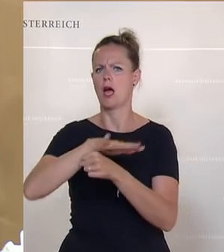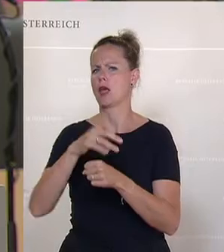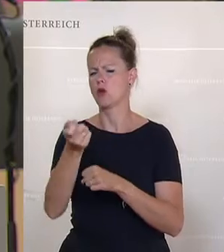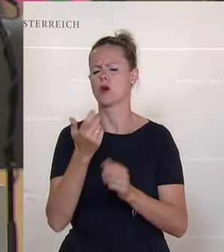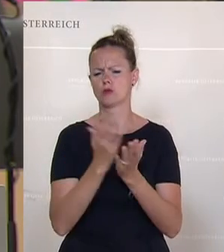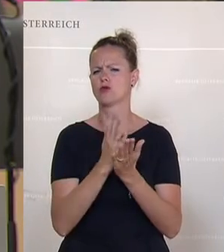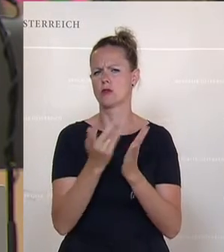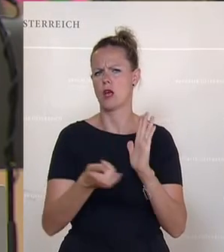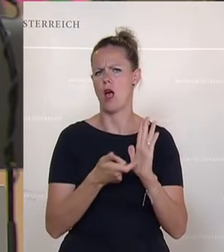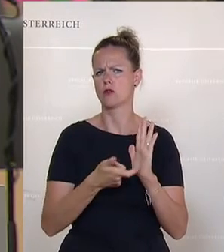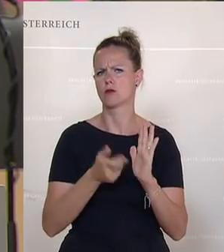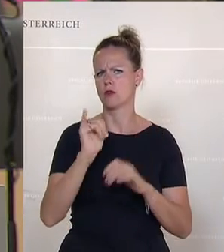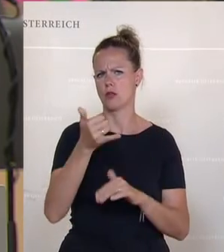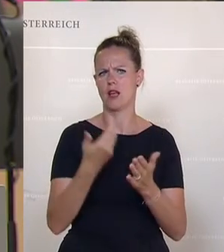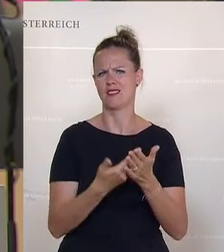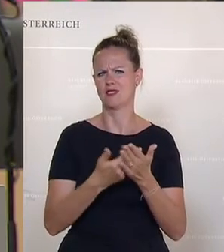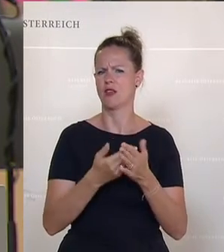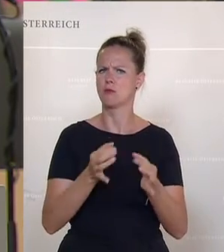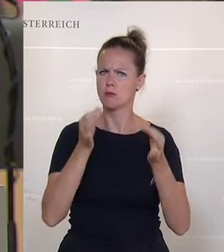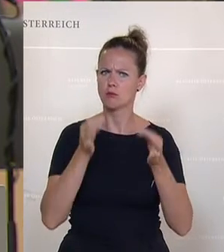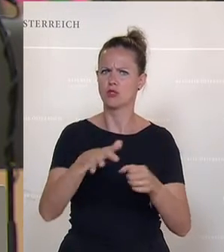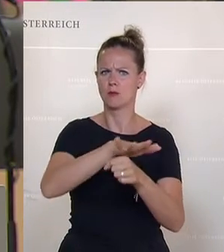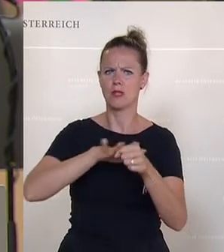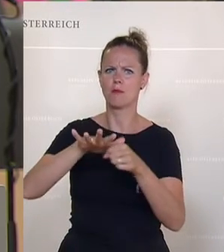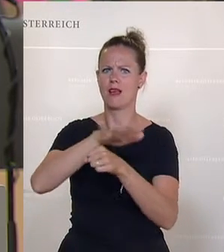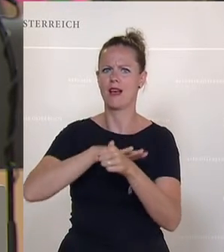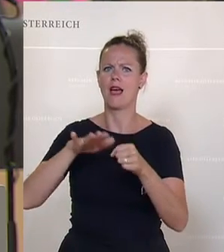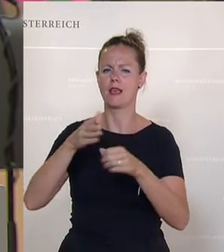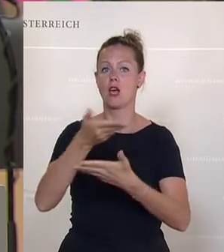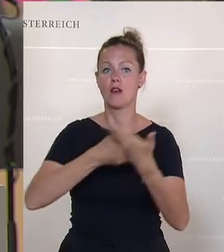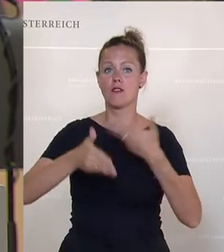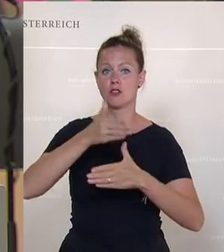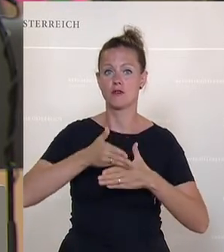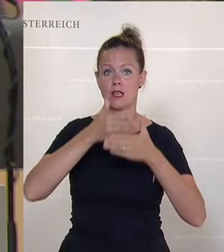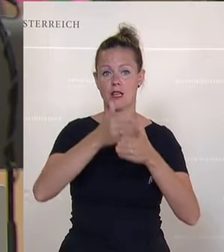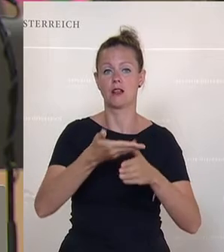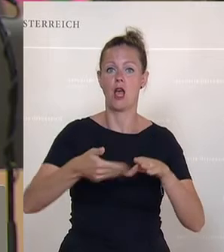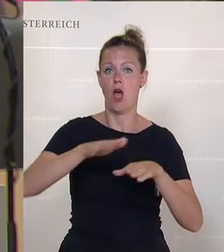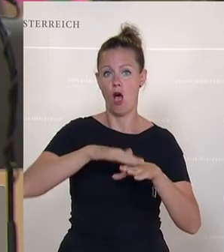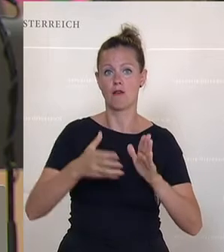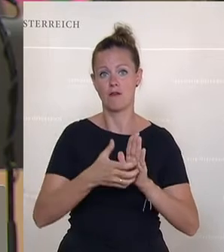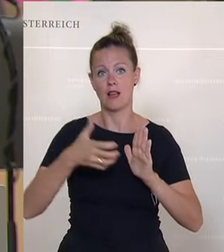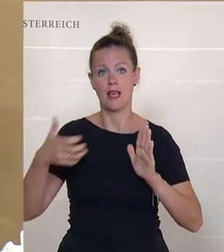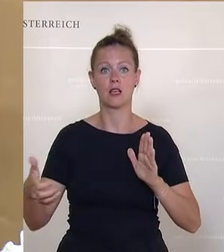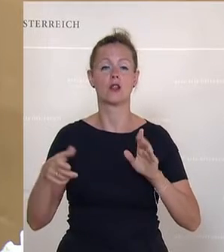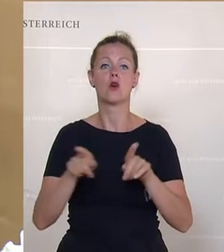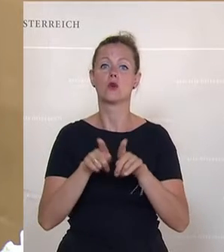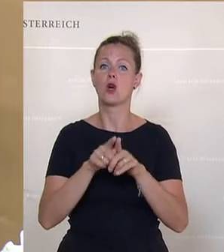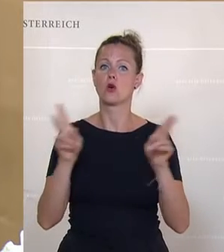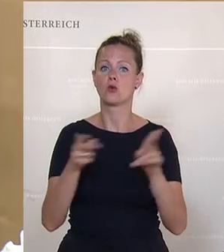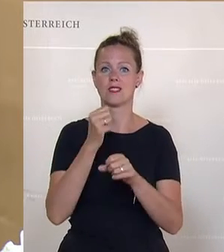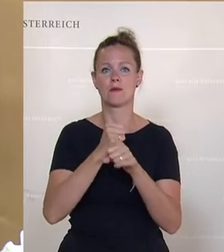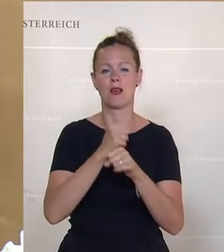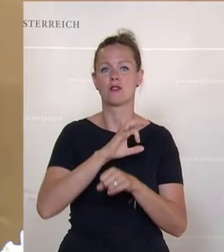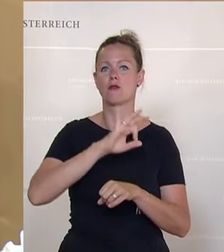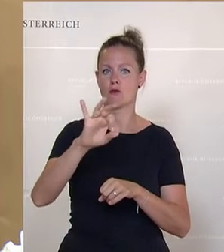Deswegen haben wir auch gemeinsam in einigen Bereichen die Wirtschaftshilfen verlängert, aber auch die Möglichkeit für Kurzarbeit, gerade für die Unternehmen, die über 50